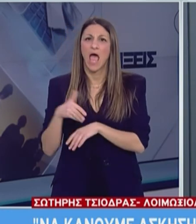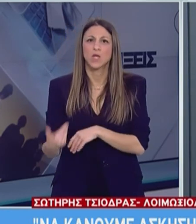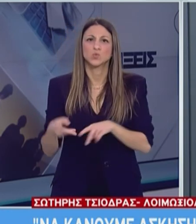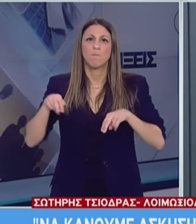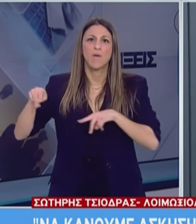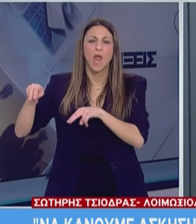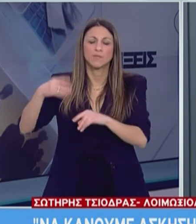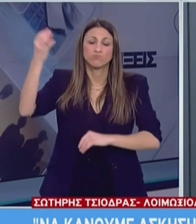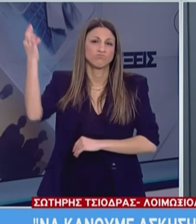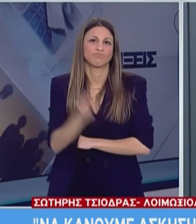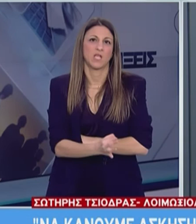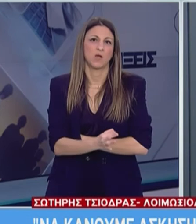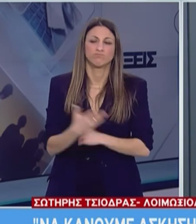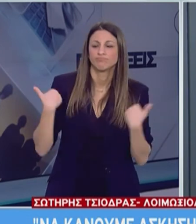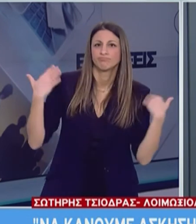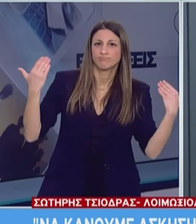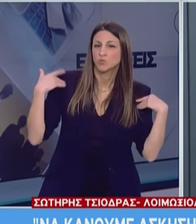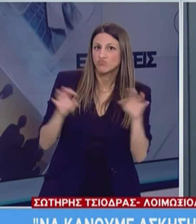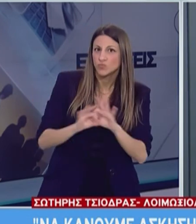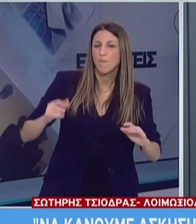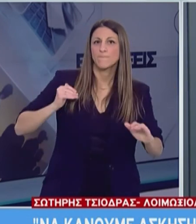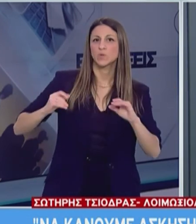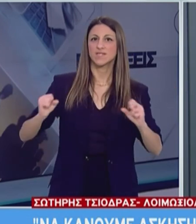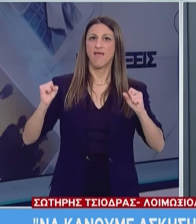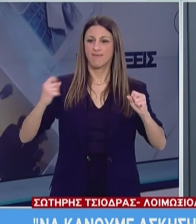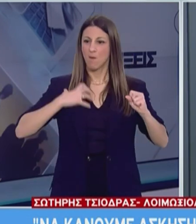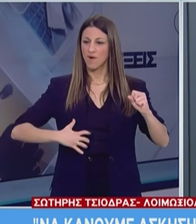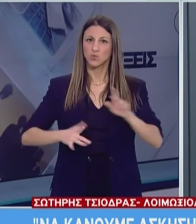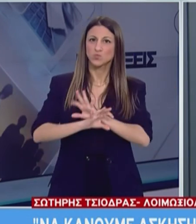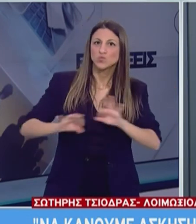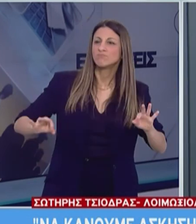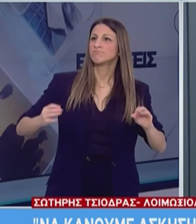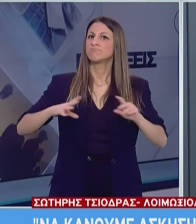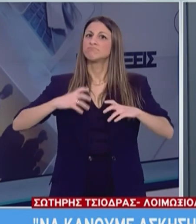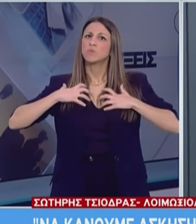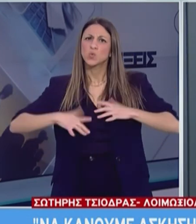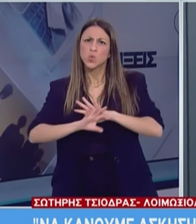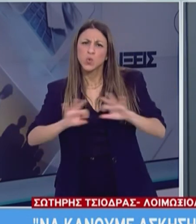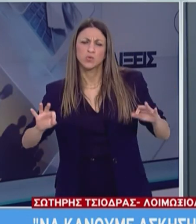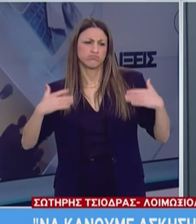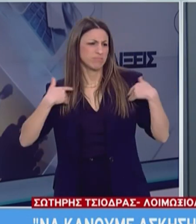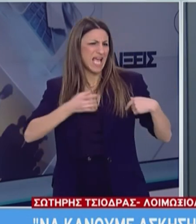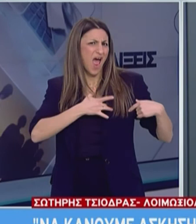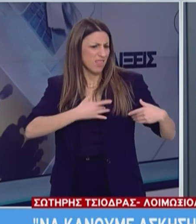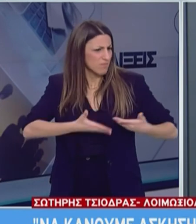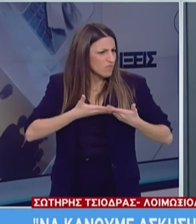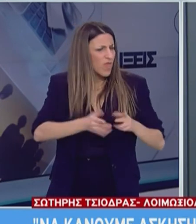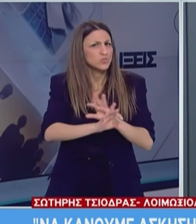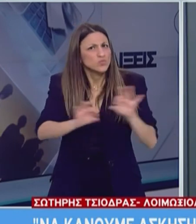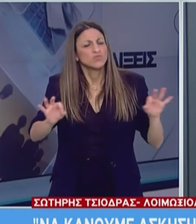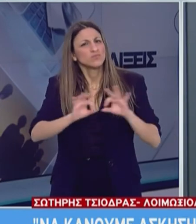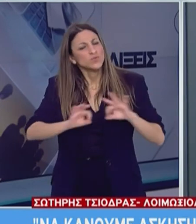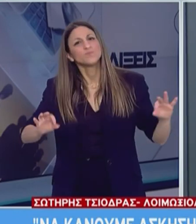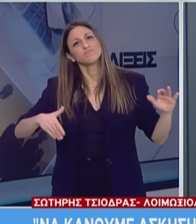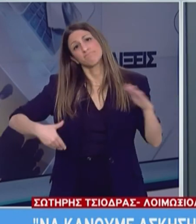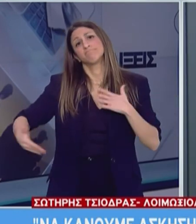αεροβική δραστηριότητα η οποία προστατεύει την υγεία του ανθρώπου, βοηθάει την ευεξία του και